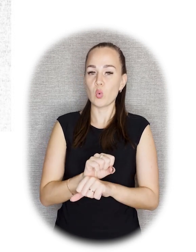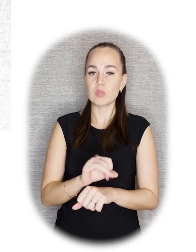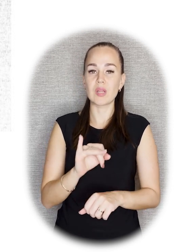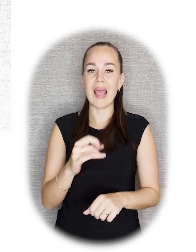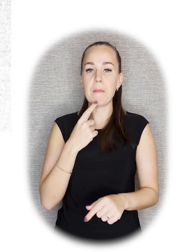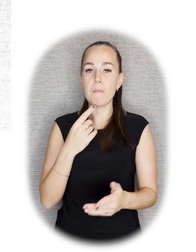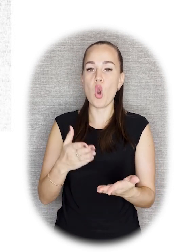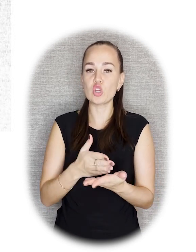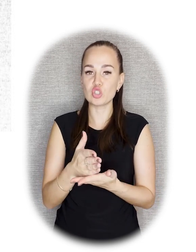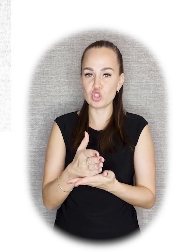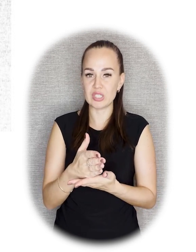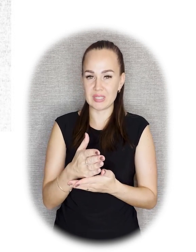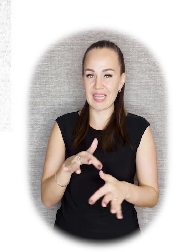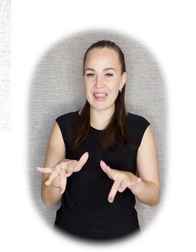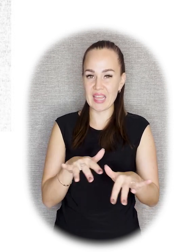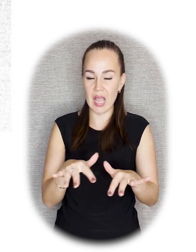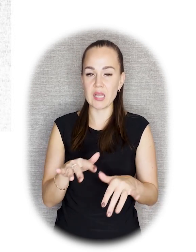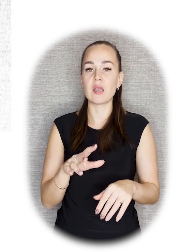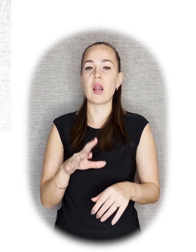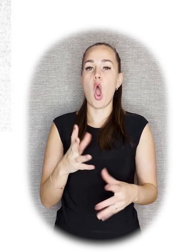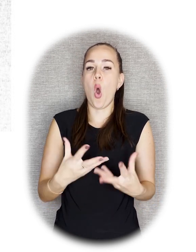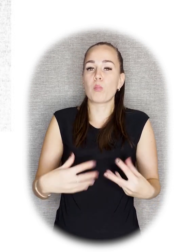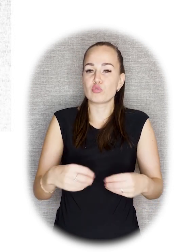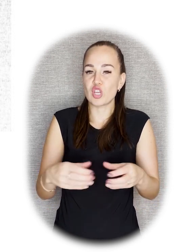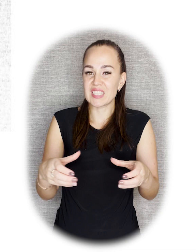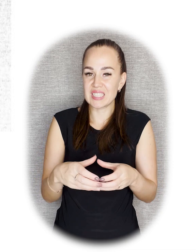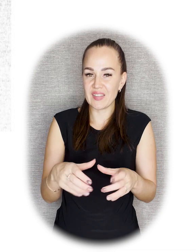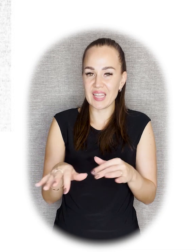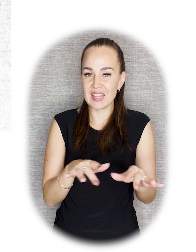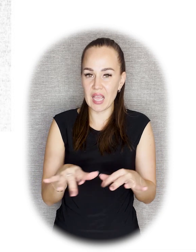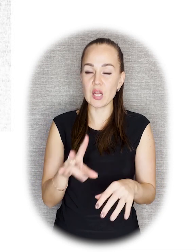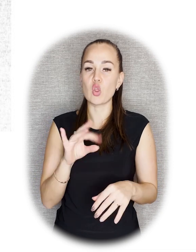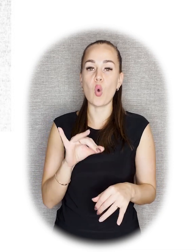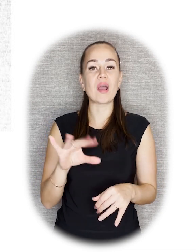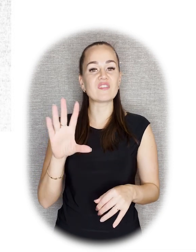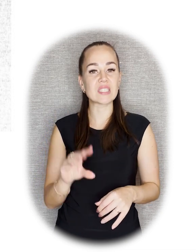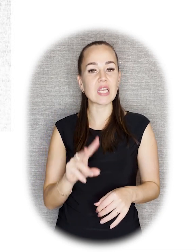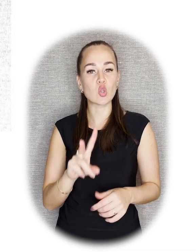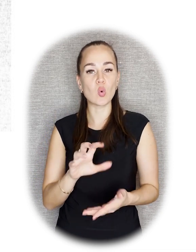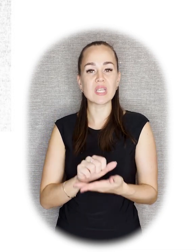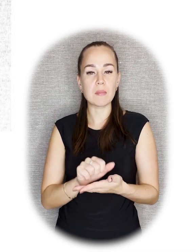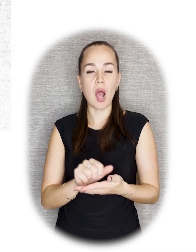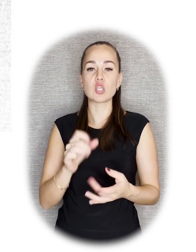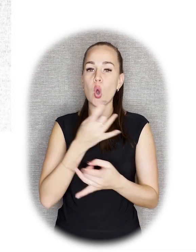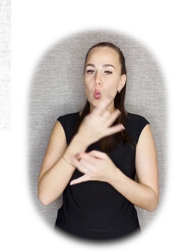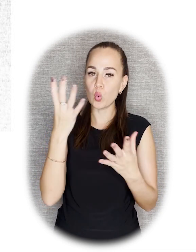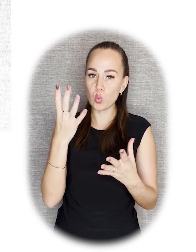деятели, не только общественные деятели, но и те, кто занимался культурой, композиторы,